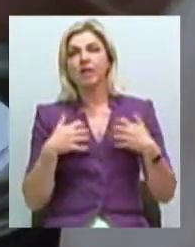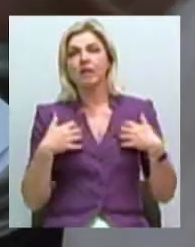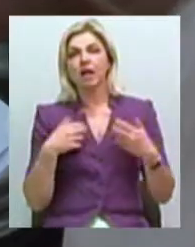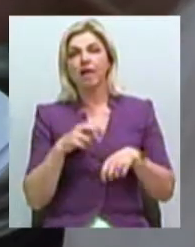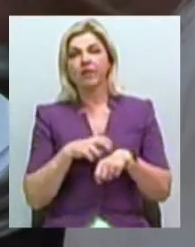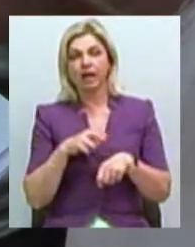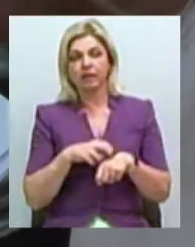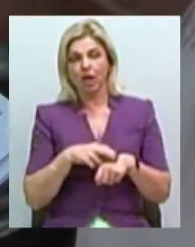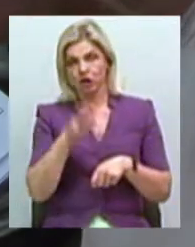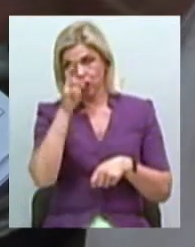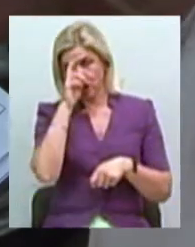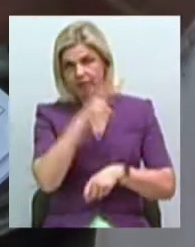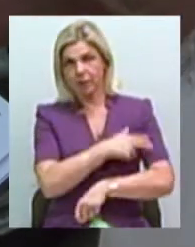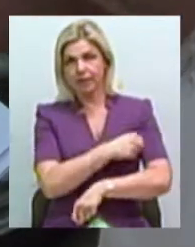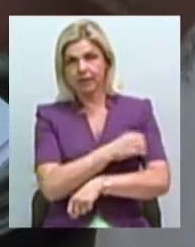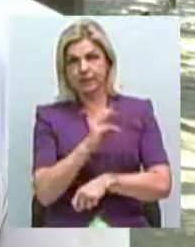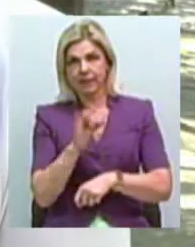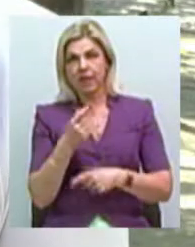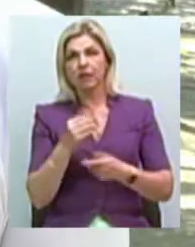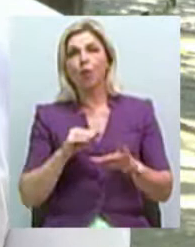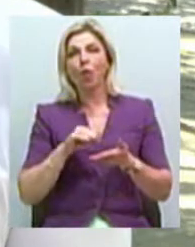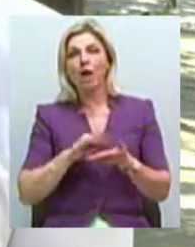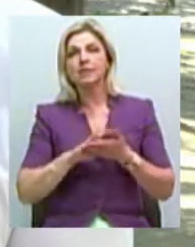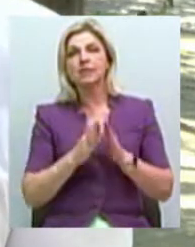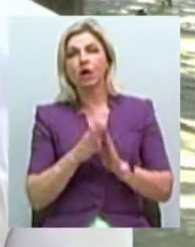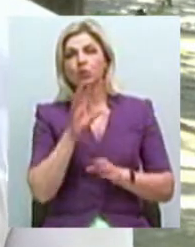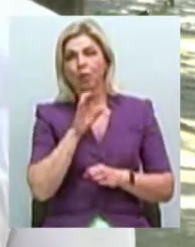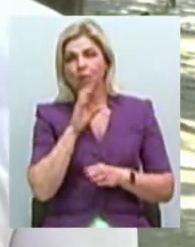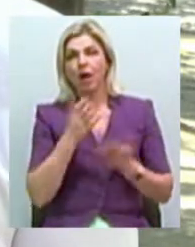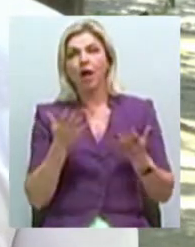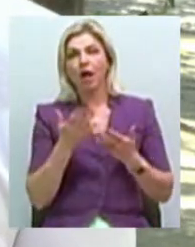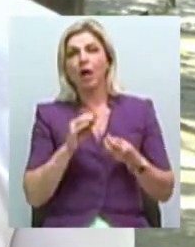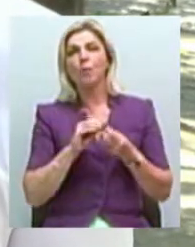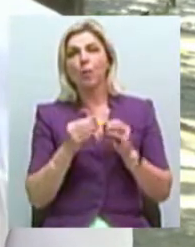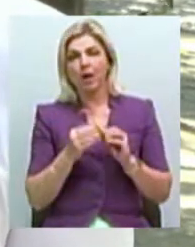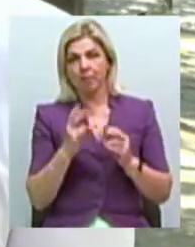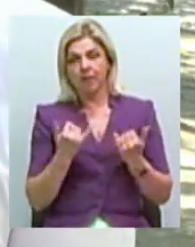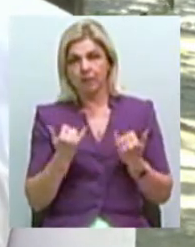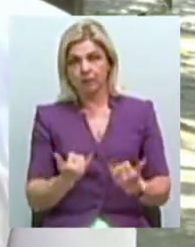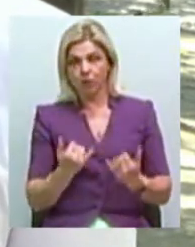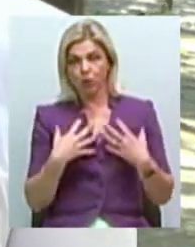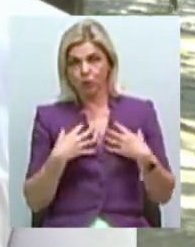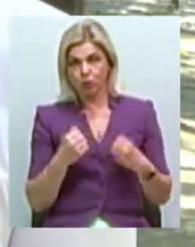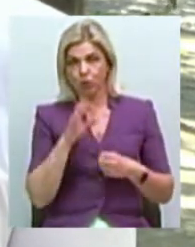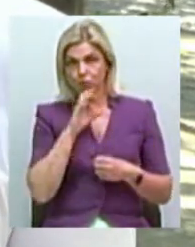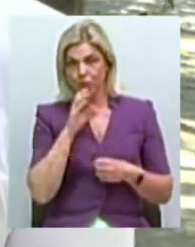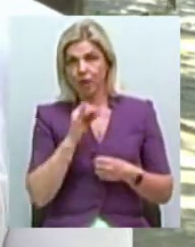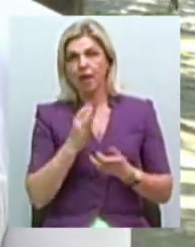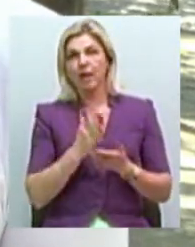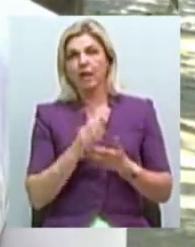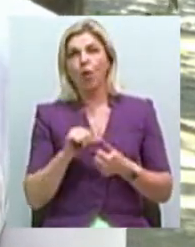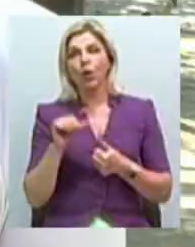ветеринарної медицини, де указано стан собаки, які у них поранення, які у них проблеми на сьогоднішній день. І є окремим